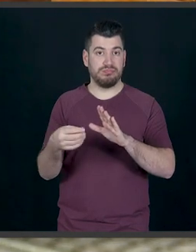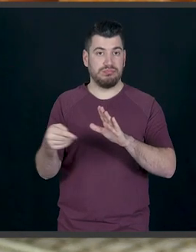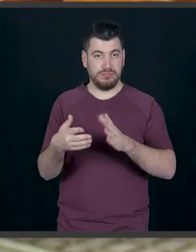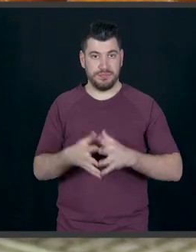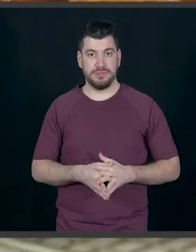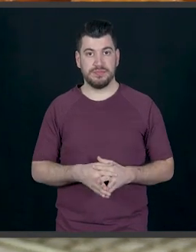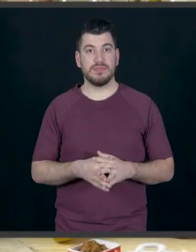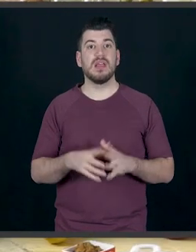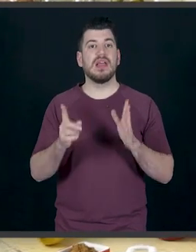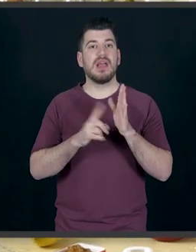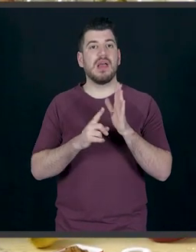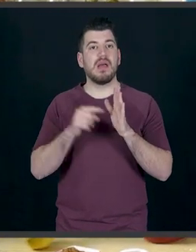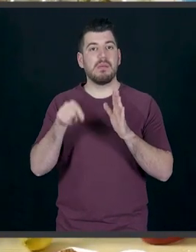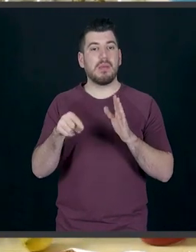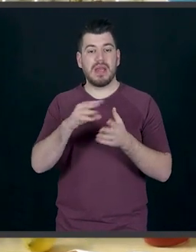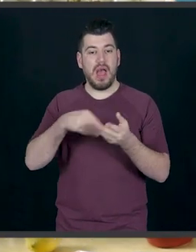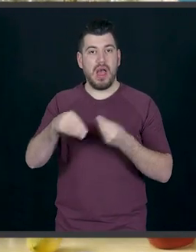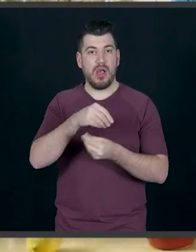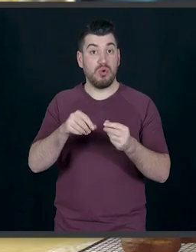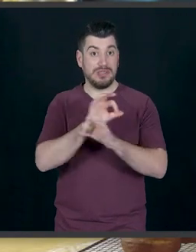Τέλεια. Πρέπει να έχουν χρειώσει πάρα πολύ καλά.